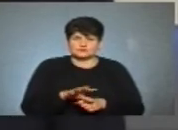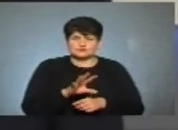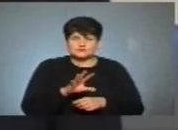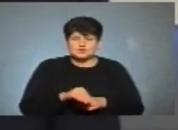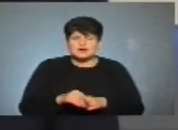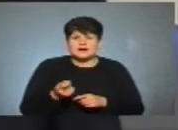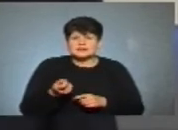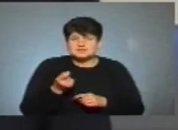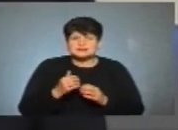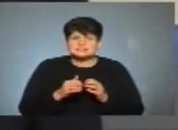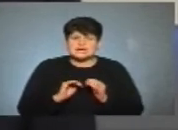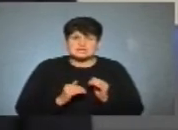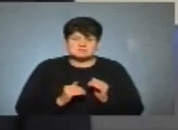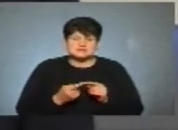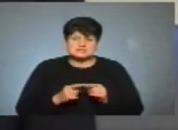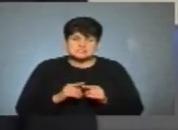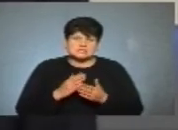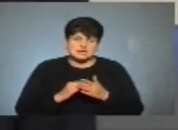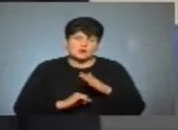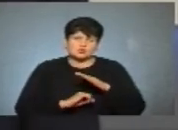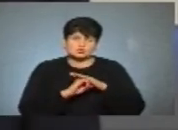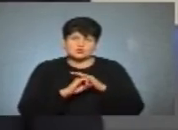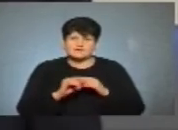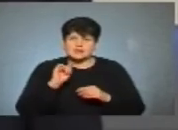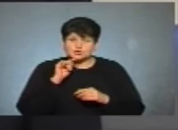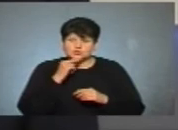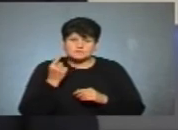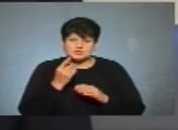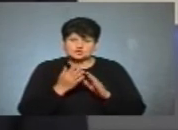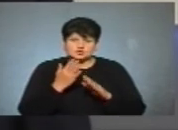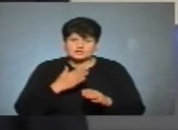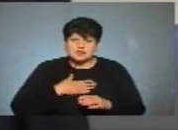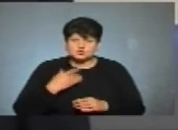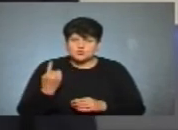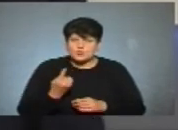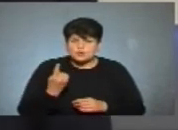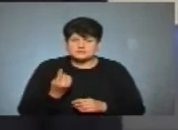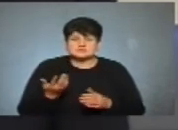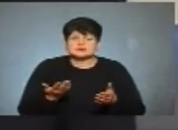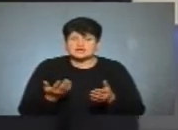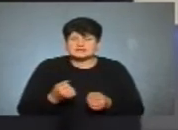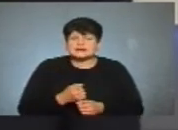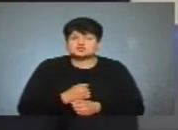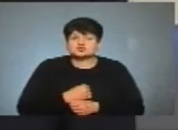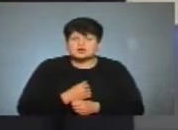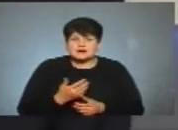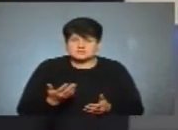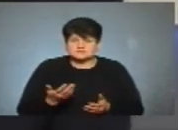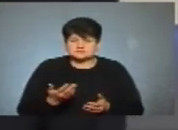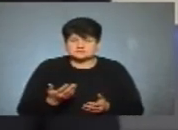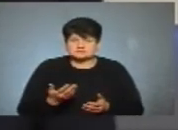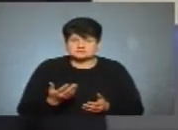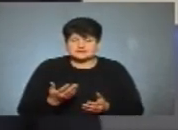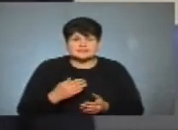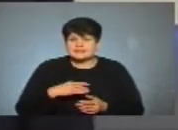дрібний і середній бізнес це є основа економіки першочергово нашої області, яка, на жаль, не